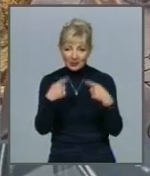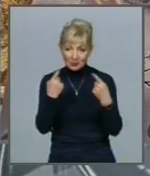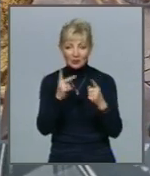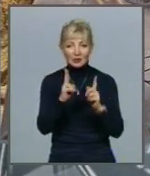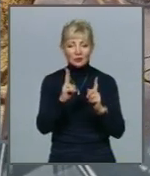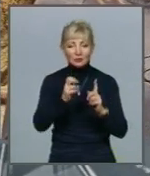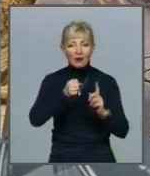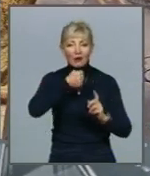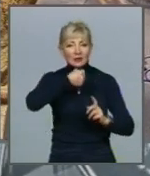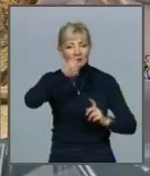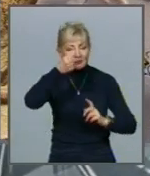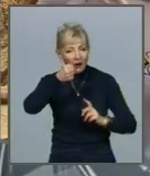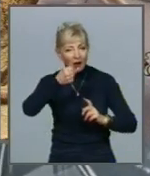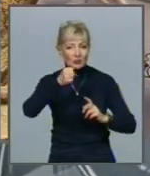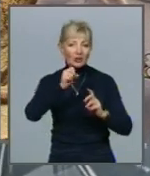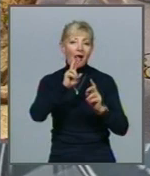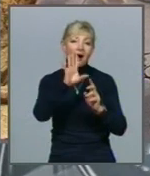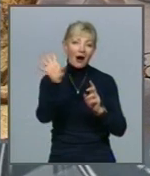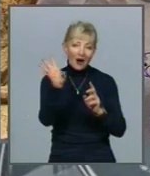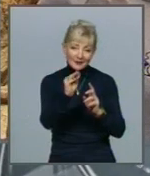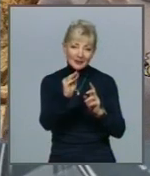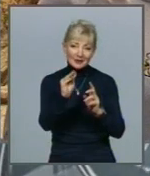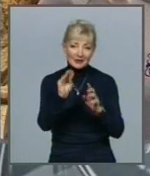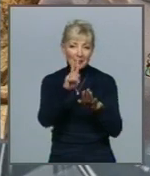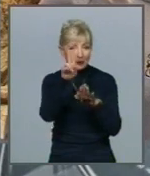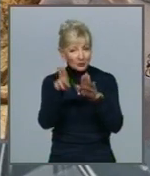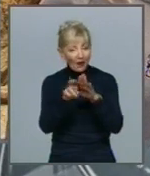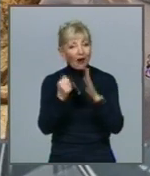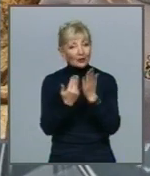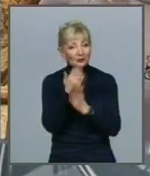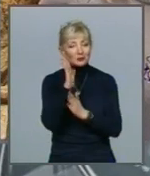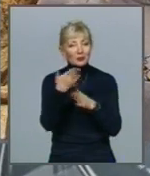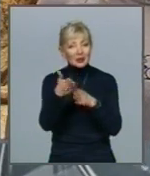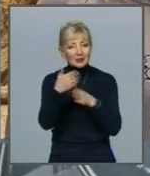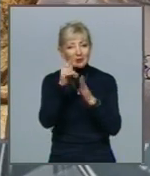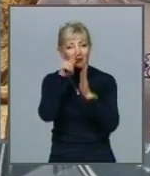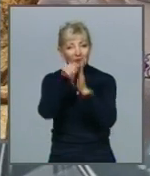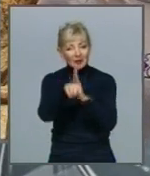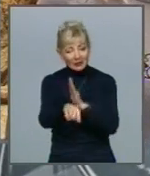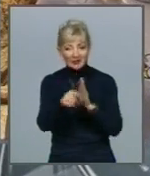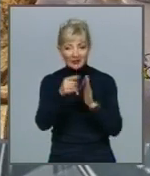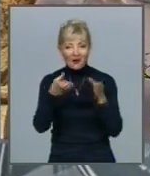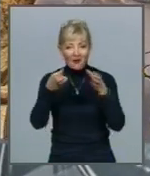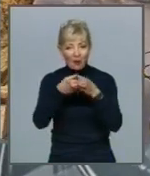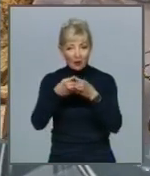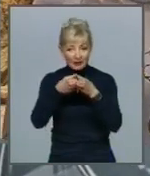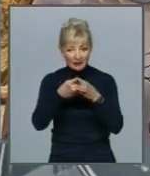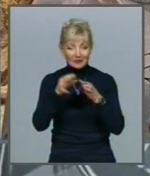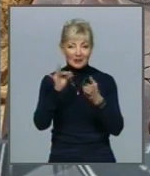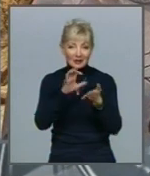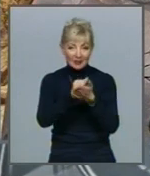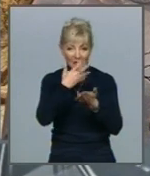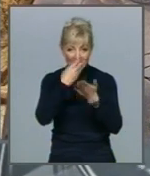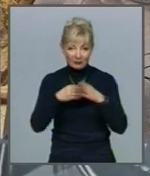Усі, крім божака, комусь підкорюються Новачки поступово будуть вливатися в колектив старших самок і займати своє